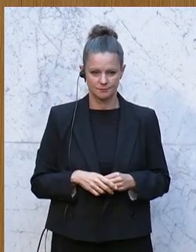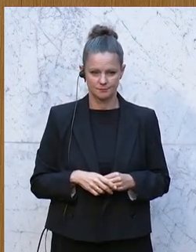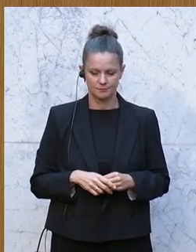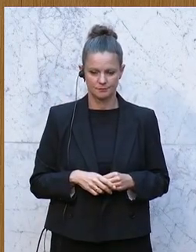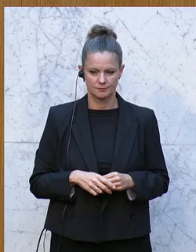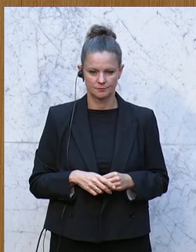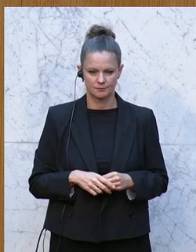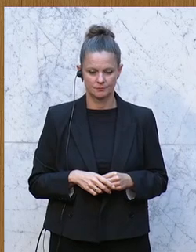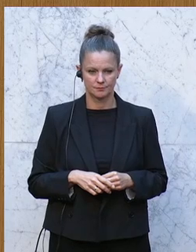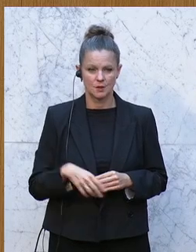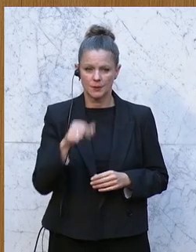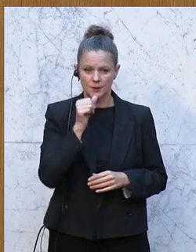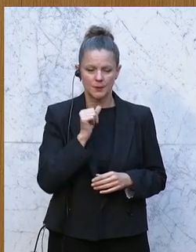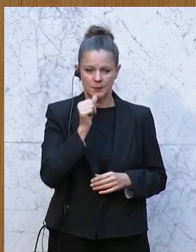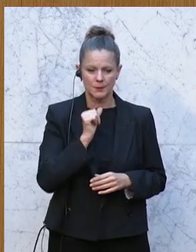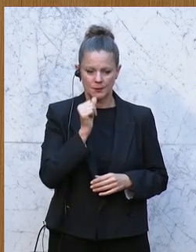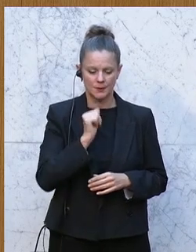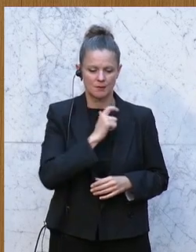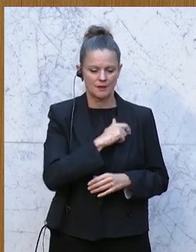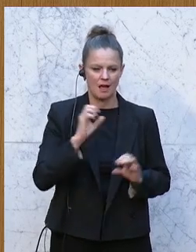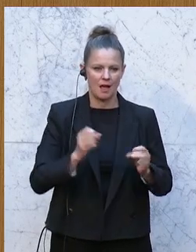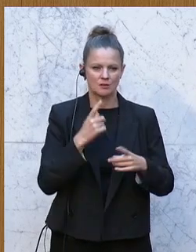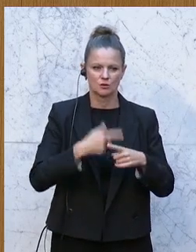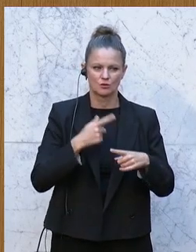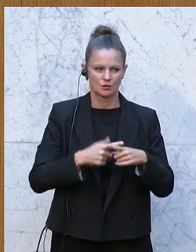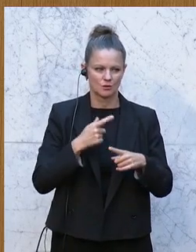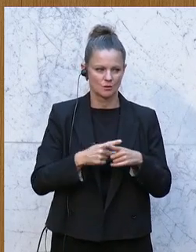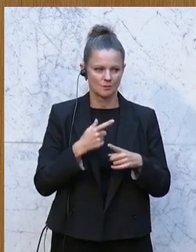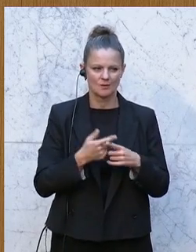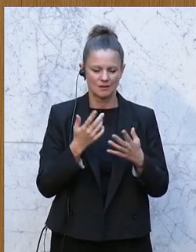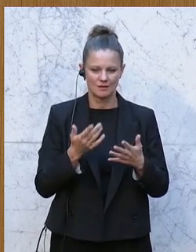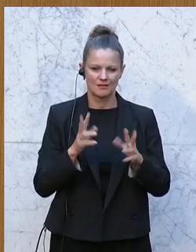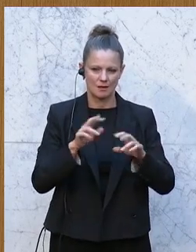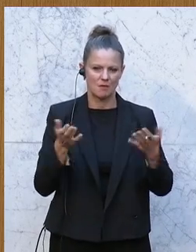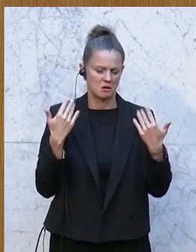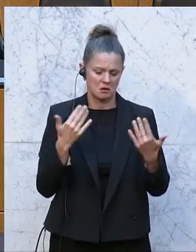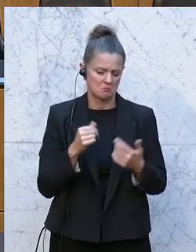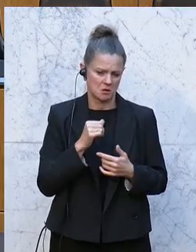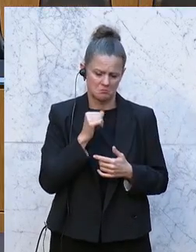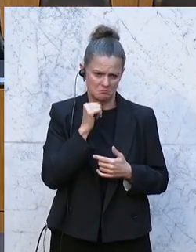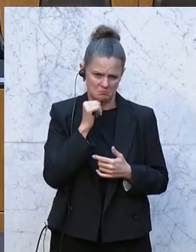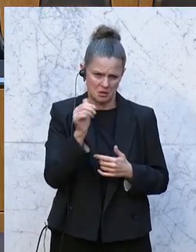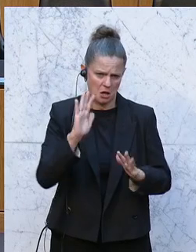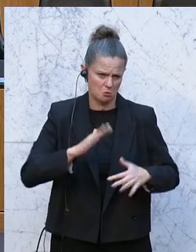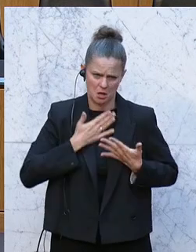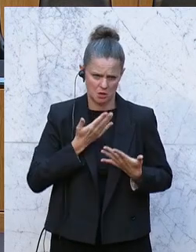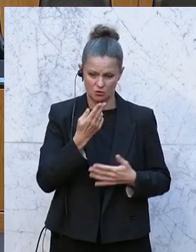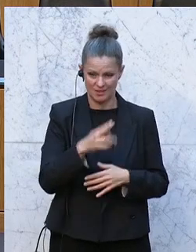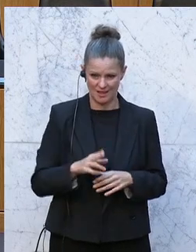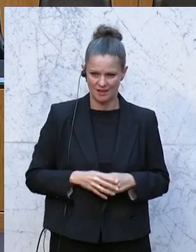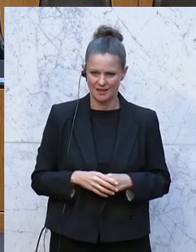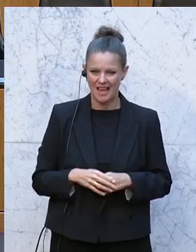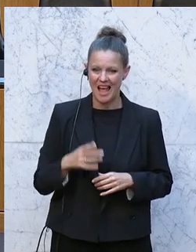Dass die Grünen die aktuelle Stunde zum Thema Klima machen in Wahlkampfzeiten, wundert mich gar nicht. Aber dass jetzt unsere